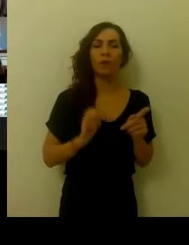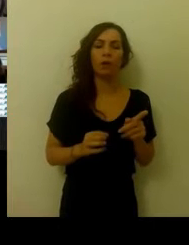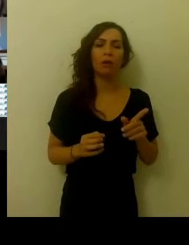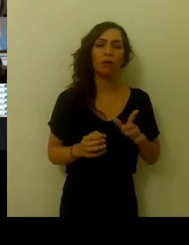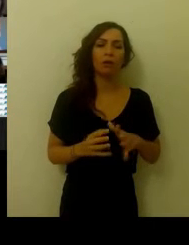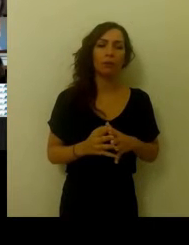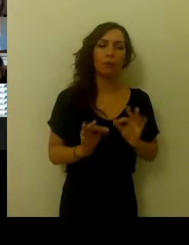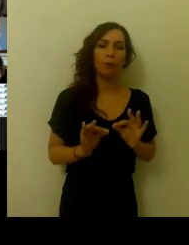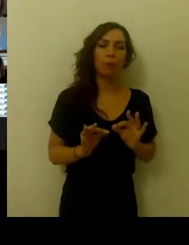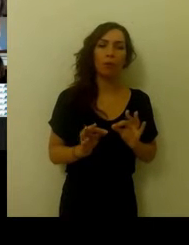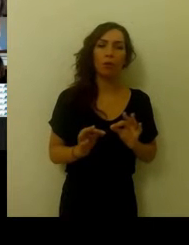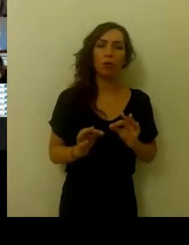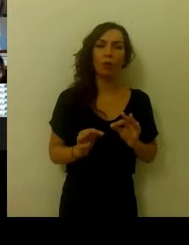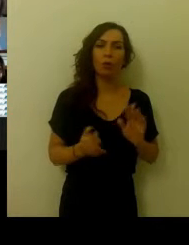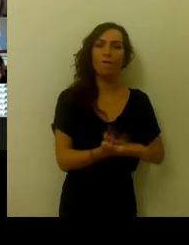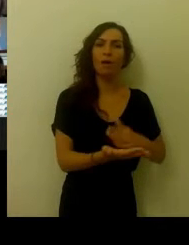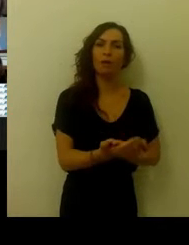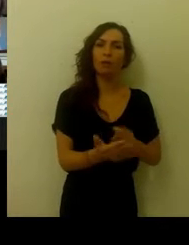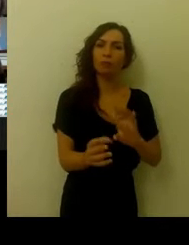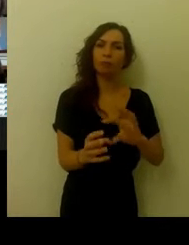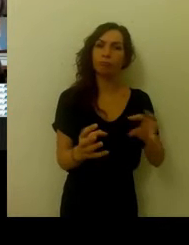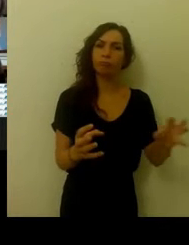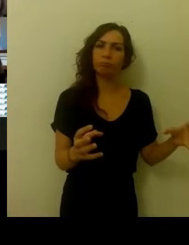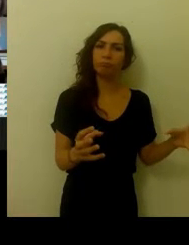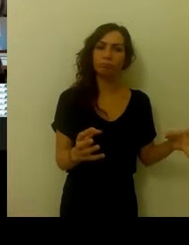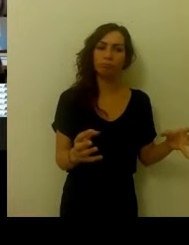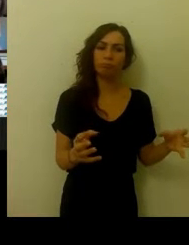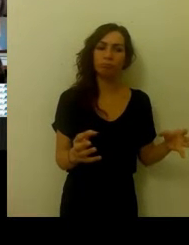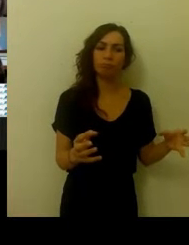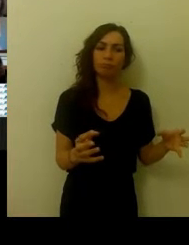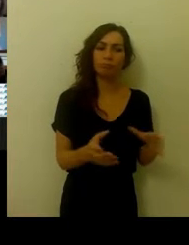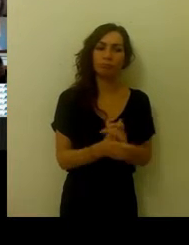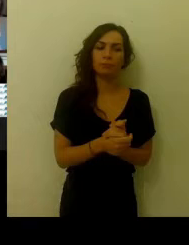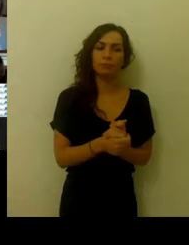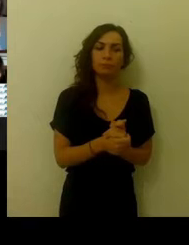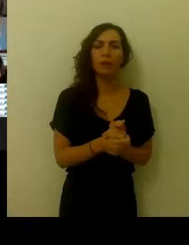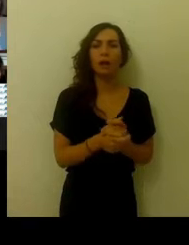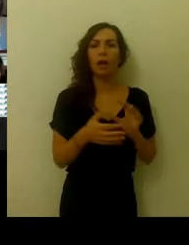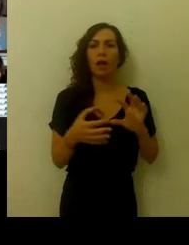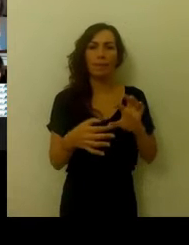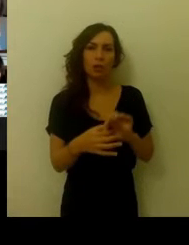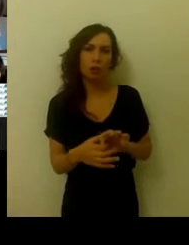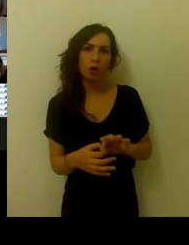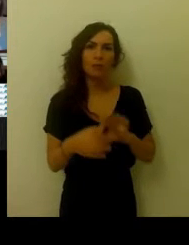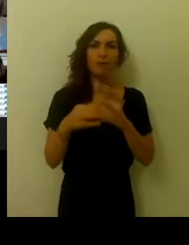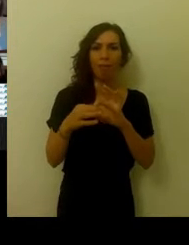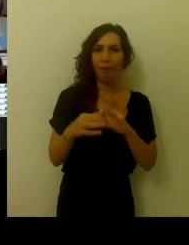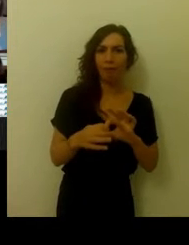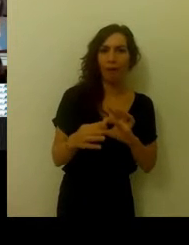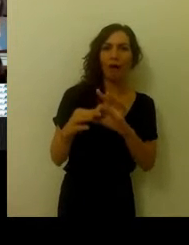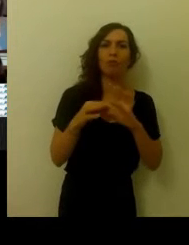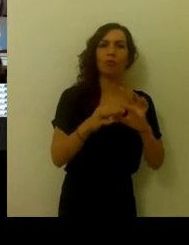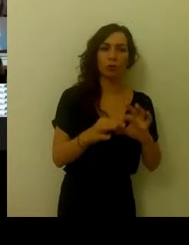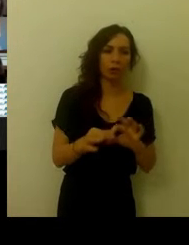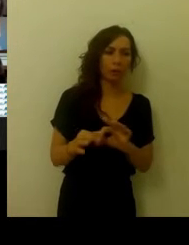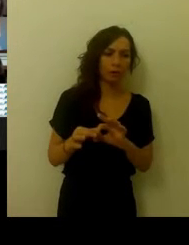molteplicità di valori, anche di pace, libertà, solidarietà, lealtà, amicizia, e nel suo costruirsi come